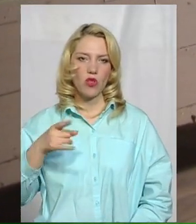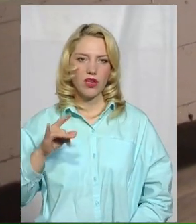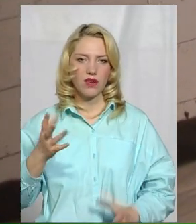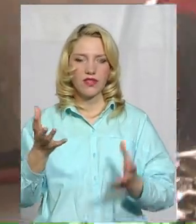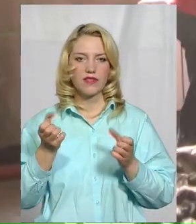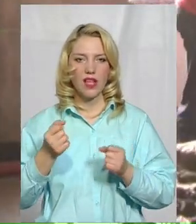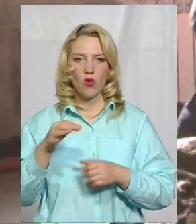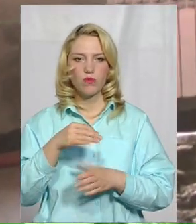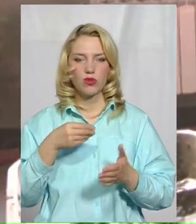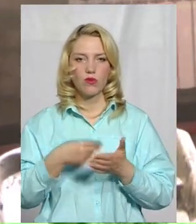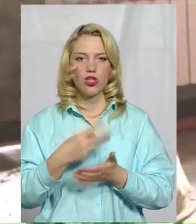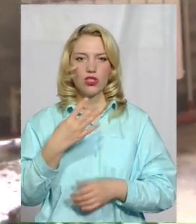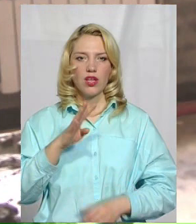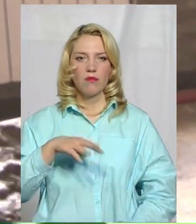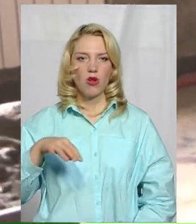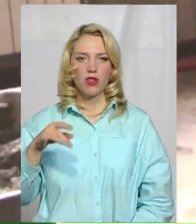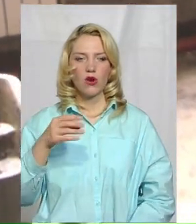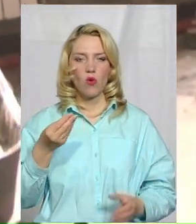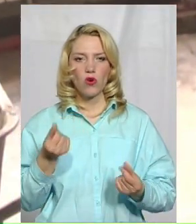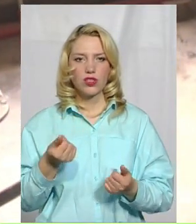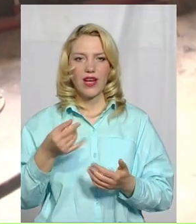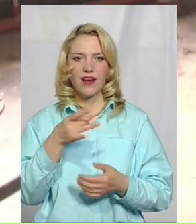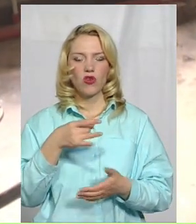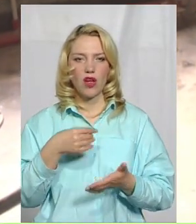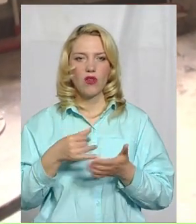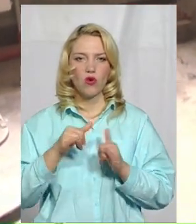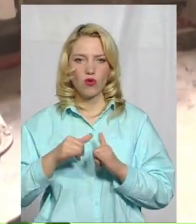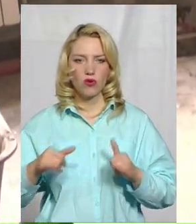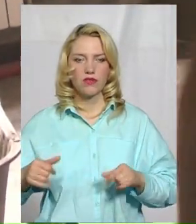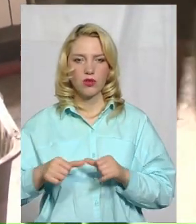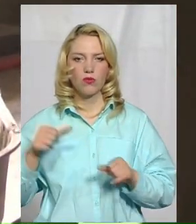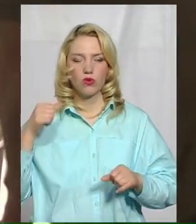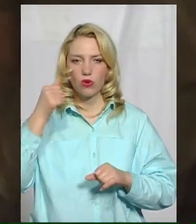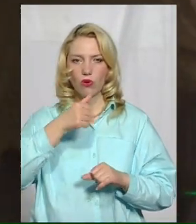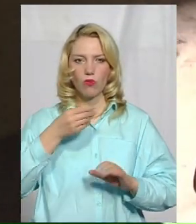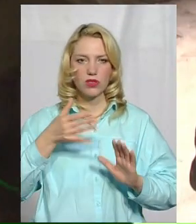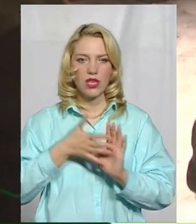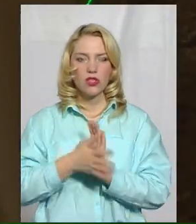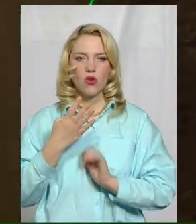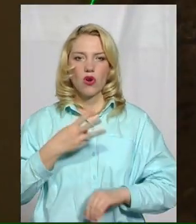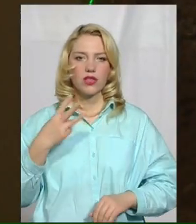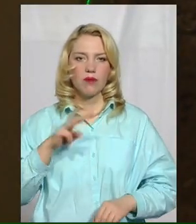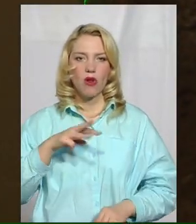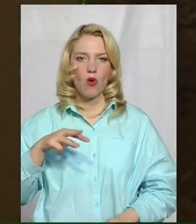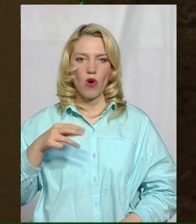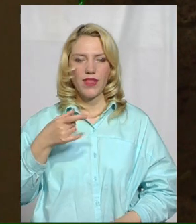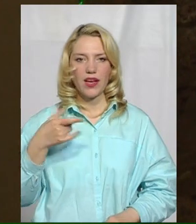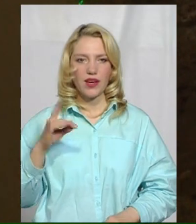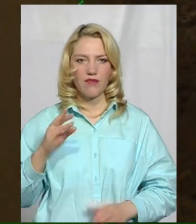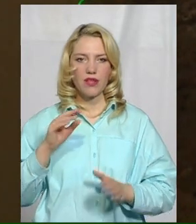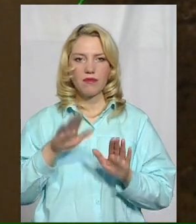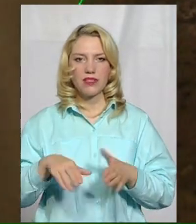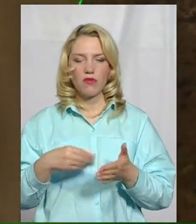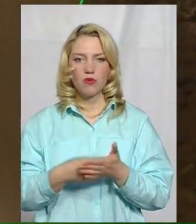обласного бюджету 4 мільйони кошти регіонального розвитку. Минулого року освоєно 43 мільйони гривень місцевого бюджету і 34 мільйони